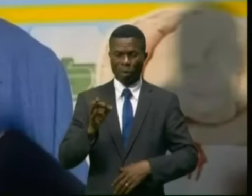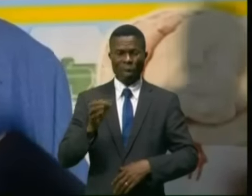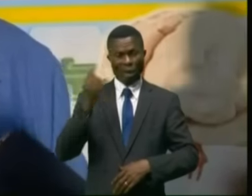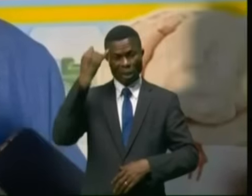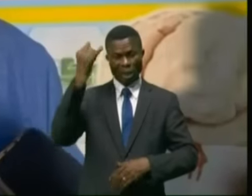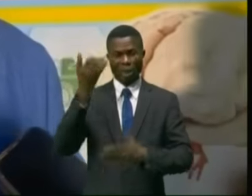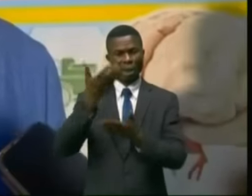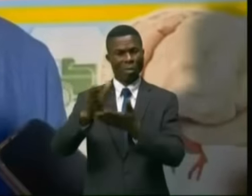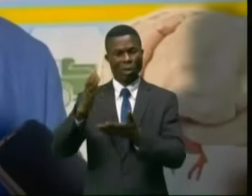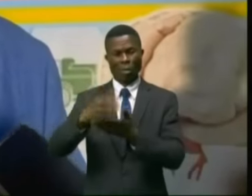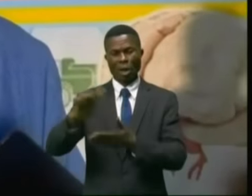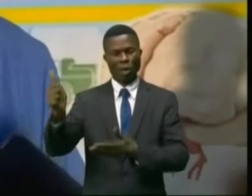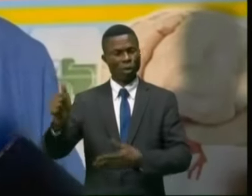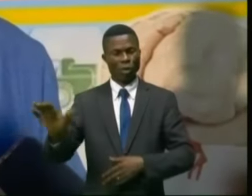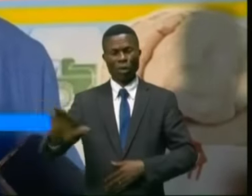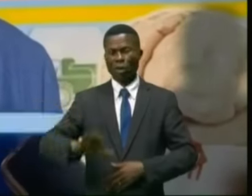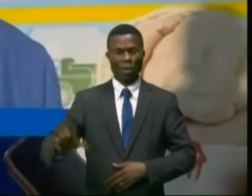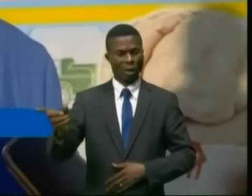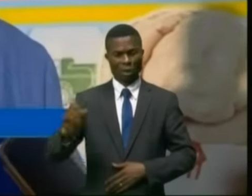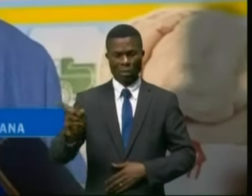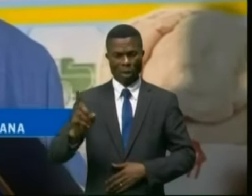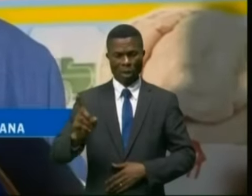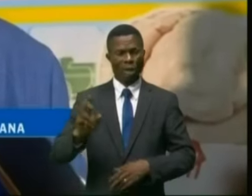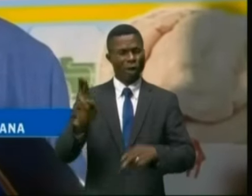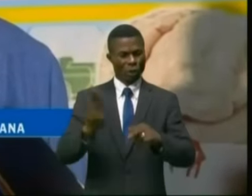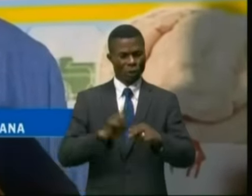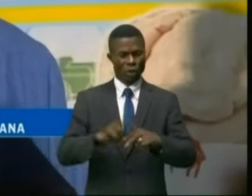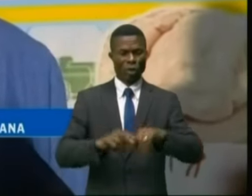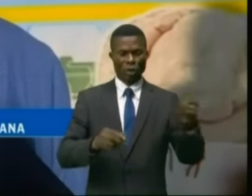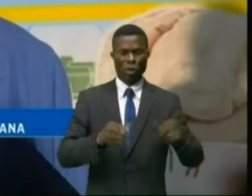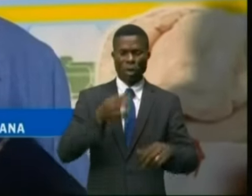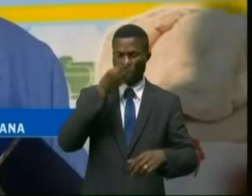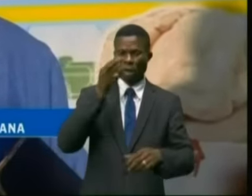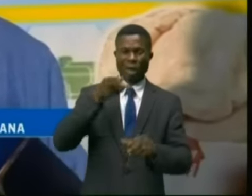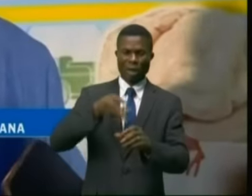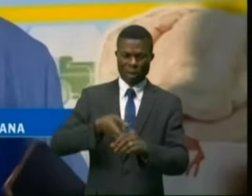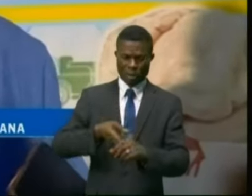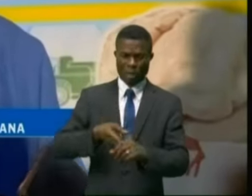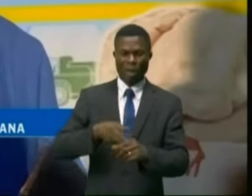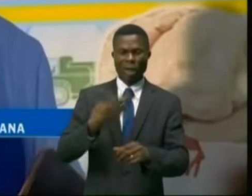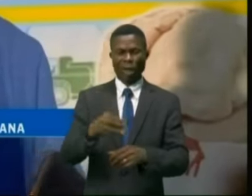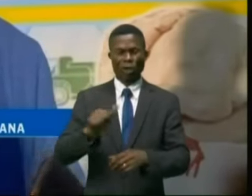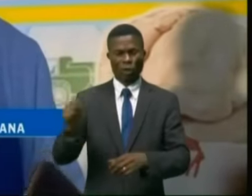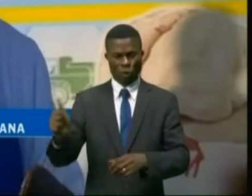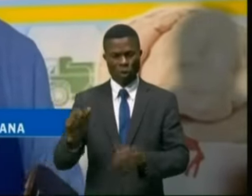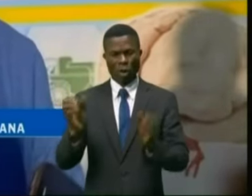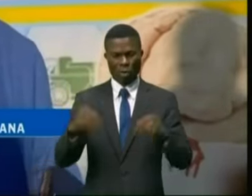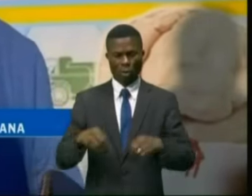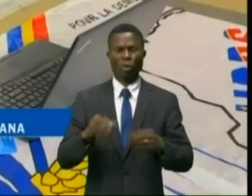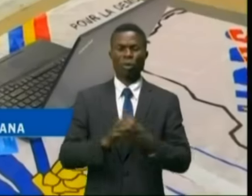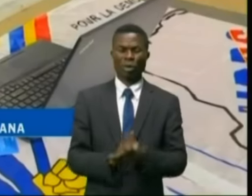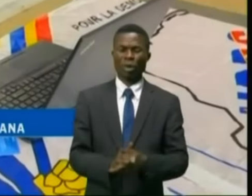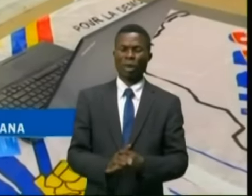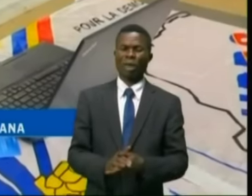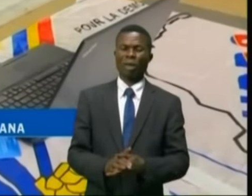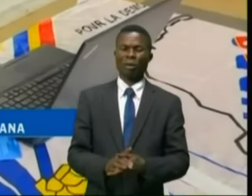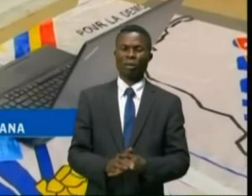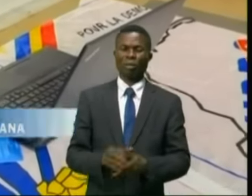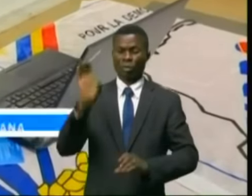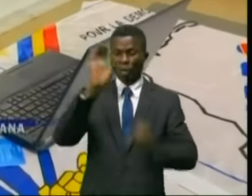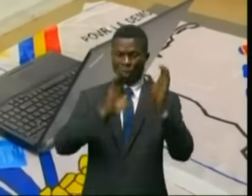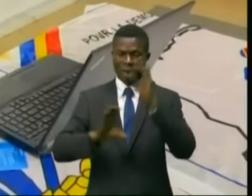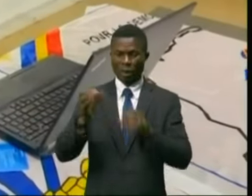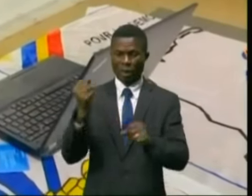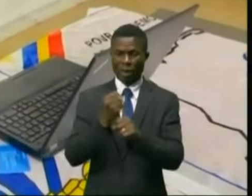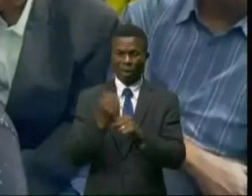à utiliser les autres sources d'énergie qui sont le pétrole, le nucléaire, la biomasse, etc. La science au